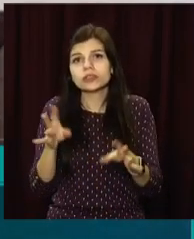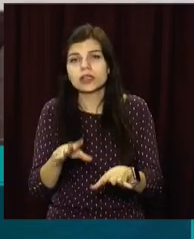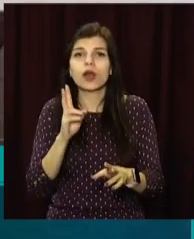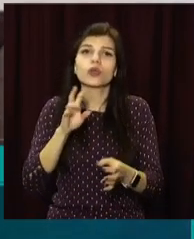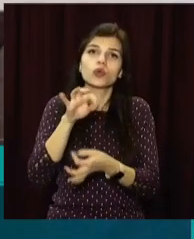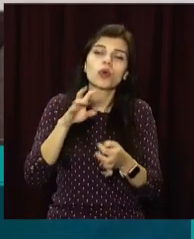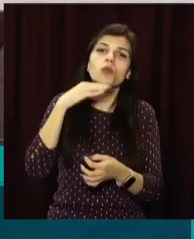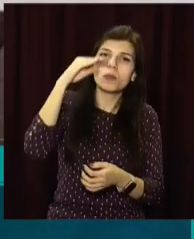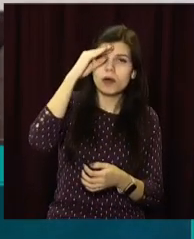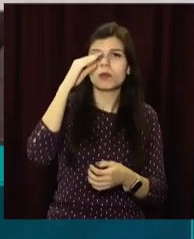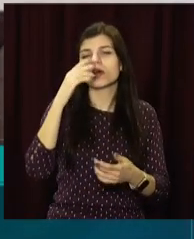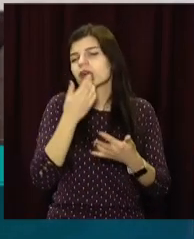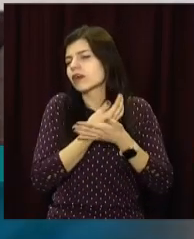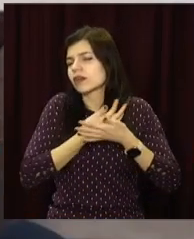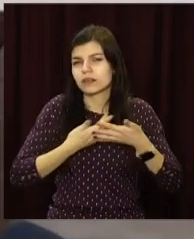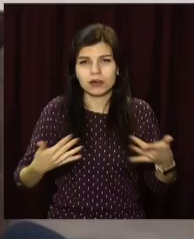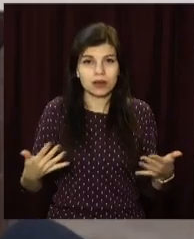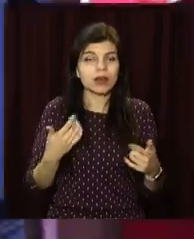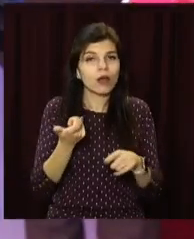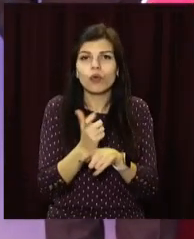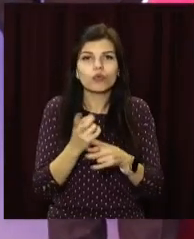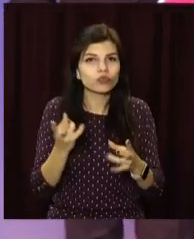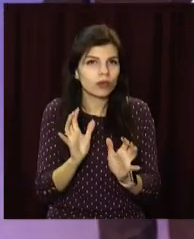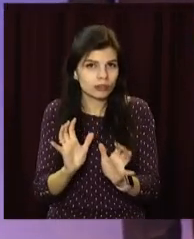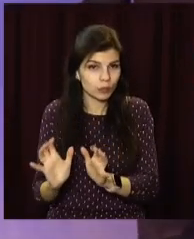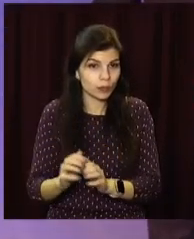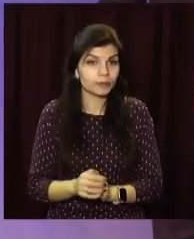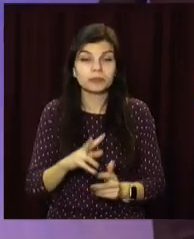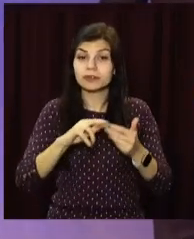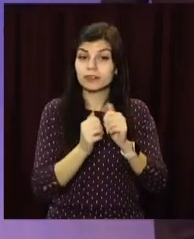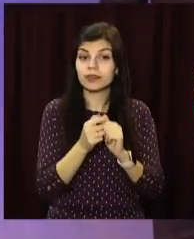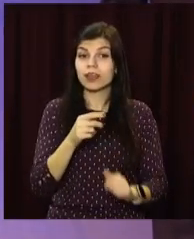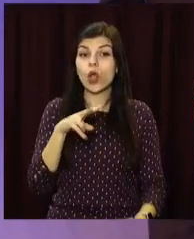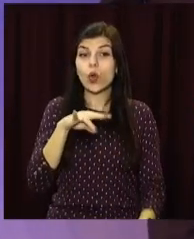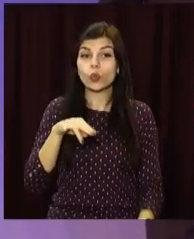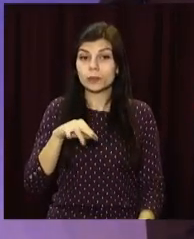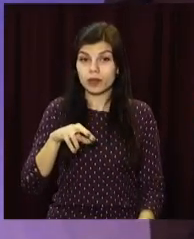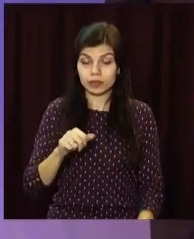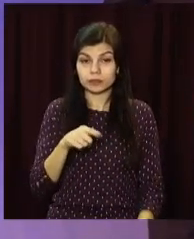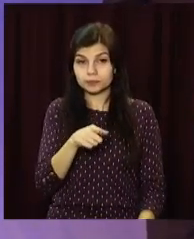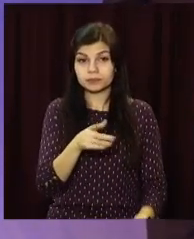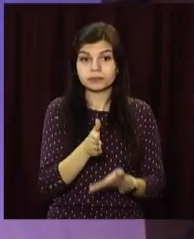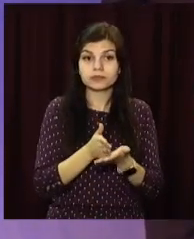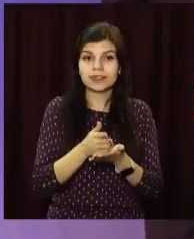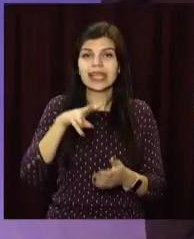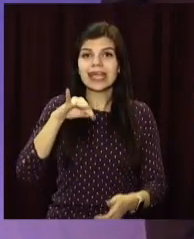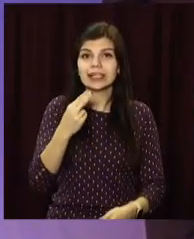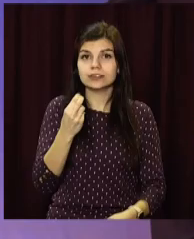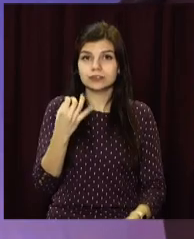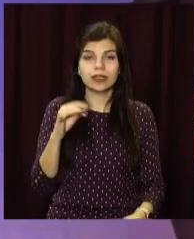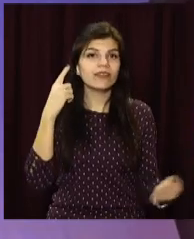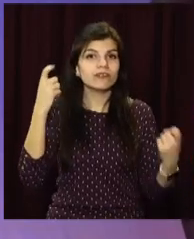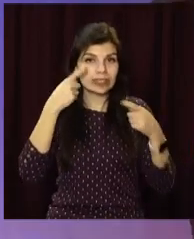батьковського любові та роботи. Їм це дуже потрібно. Кам'янчанка Людмила Збойева три десятки років очолює ліцей нових